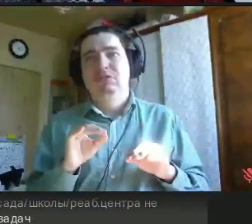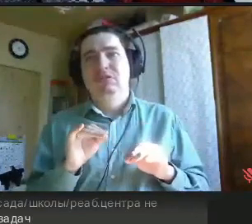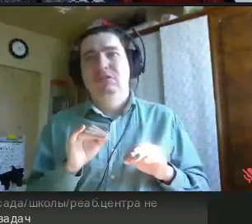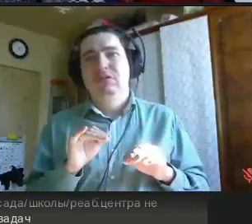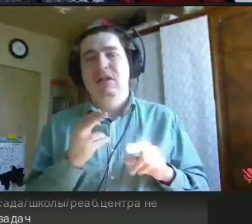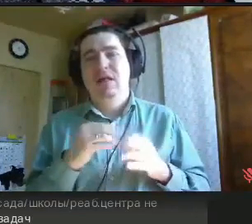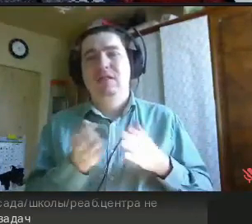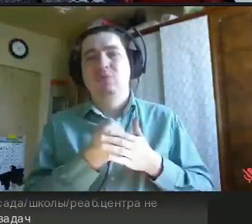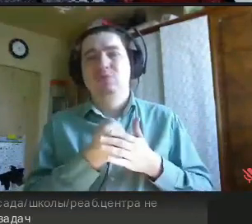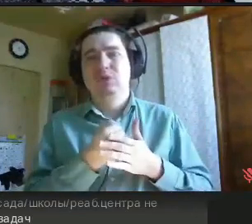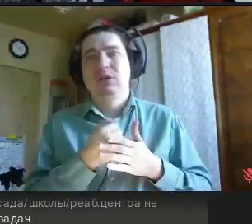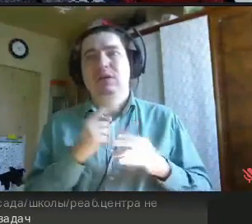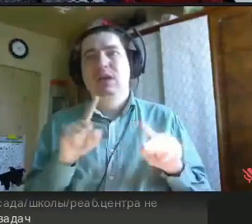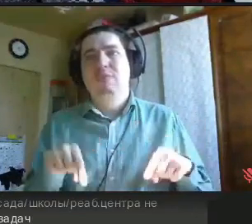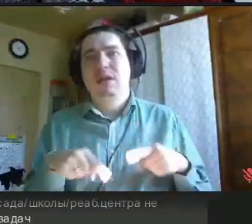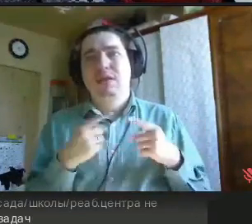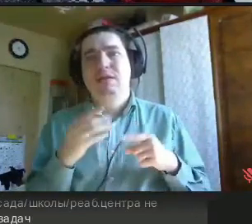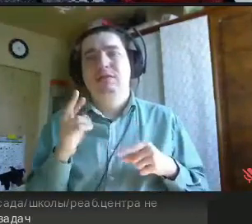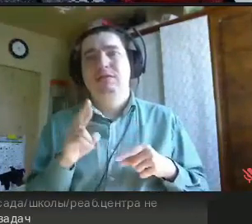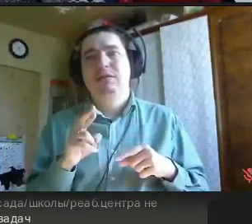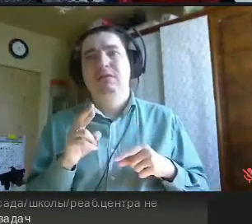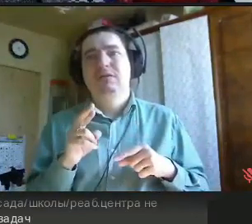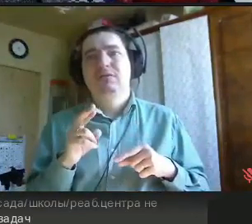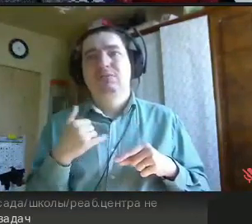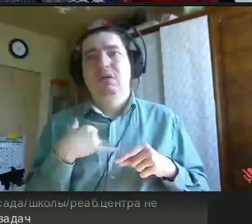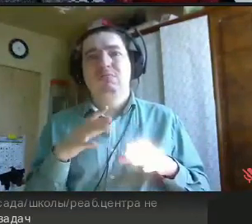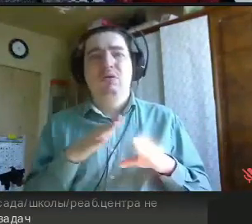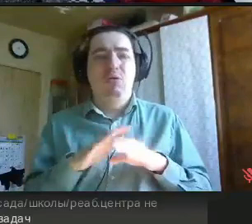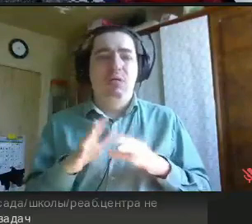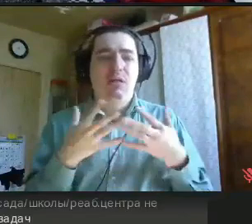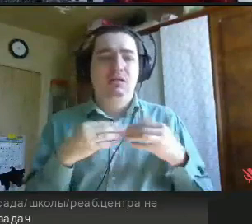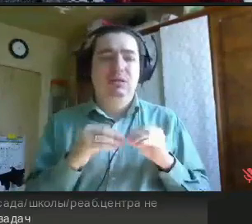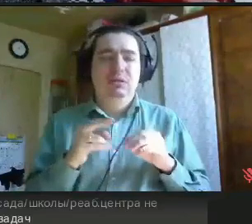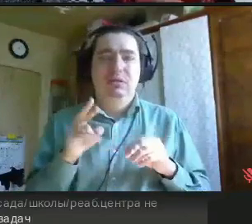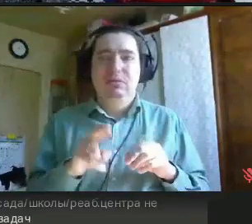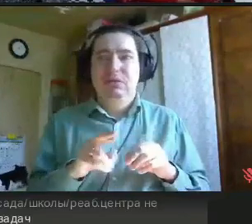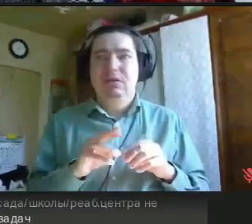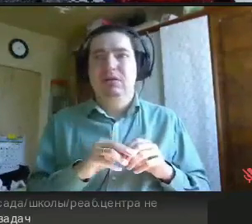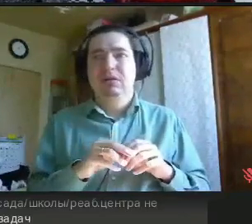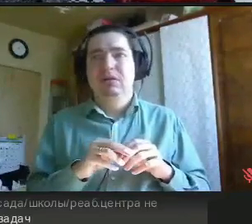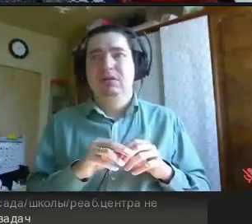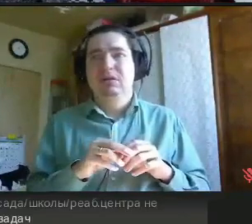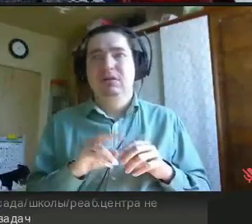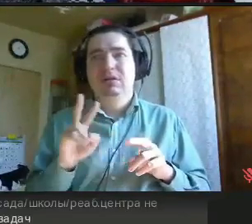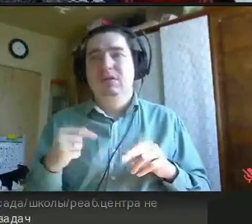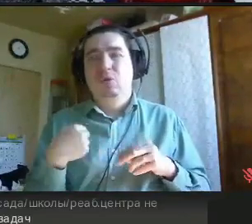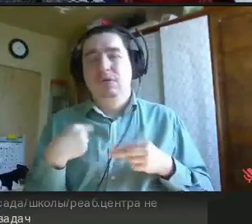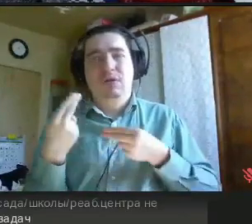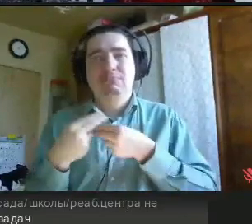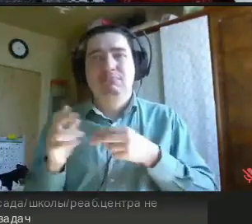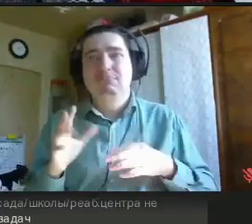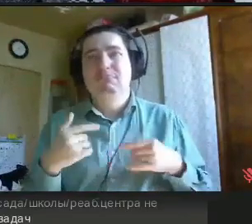реабилитации. И у нас очень большая семья, у нас очень много друзей, никто от нас не